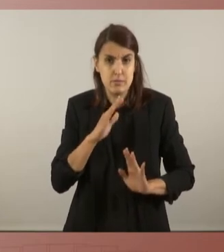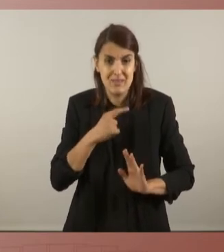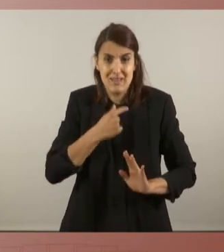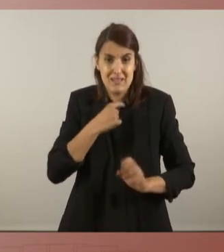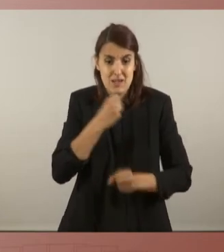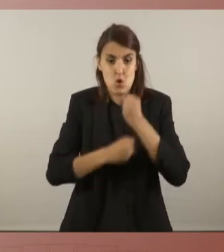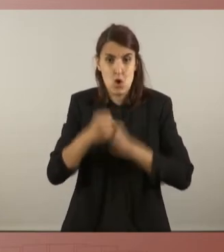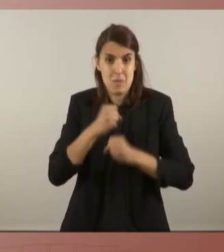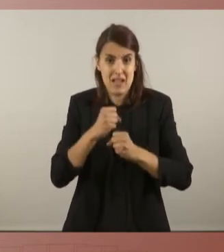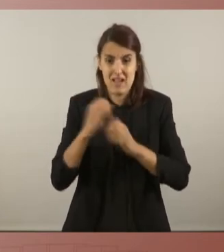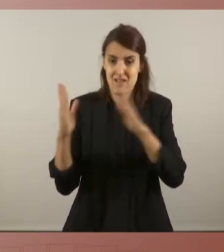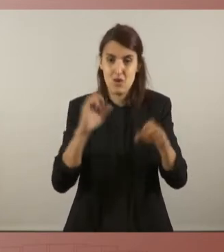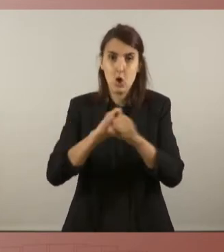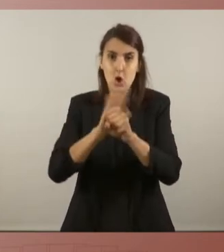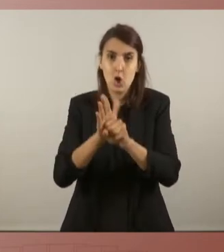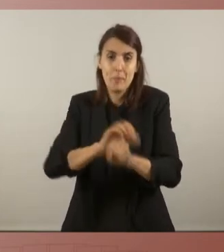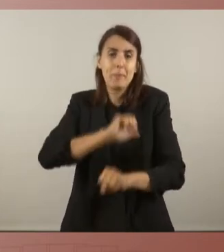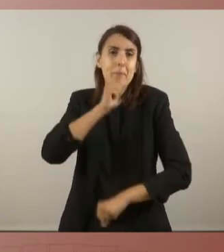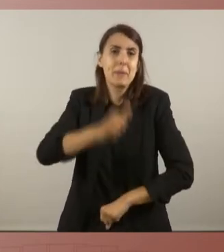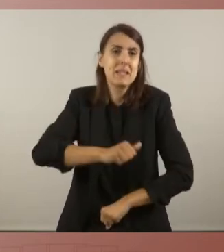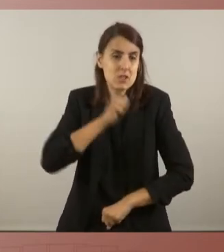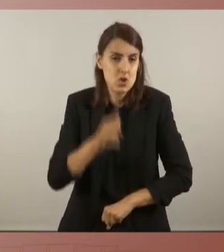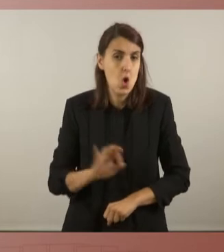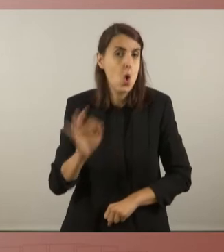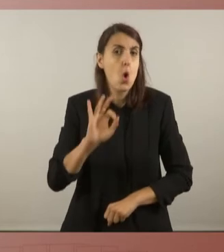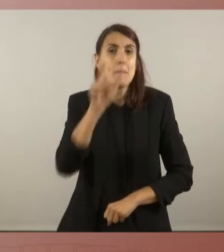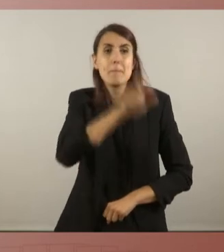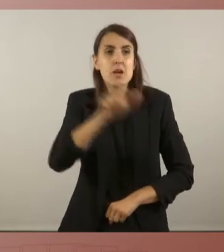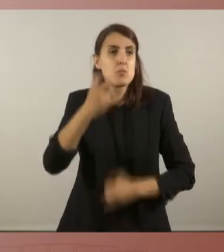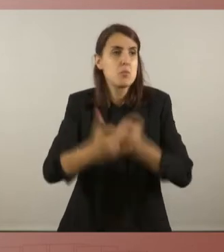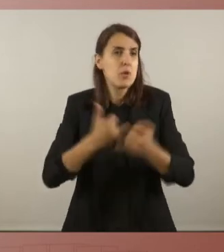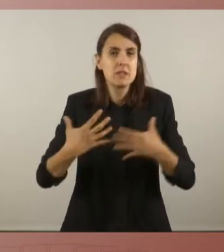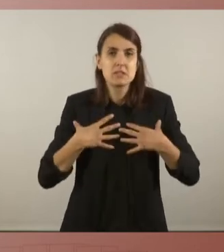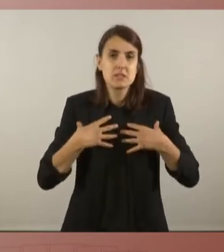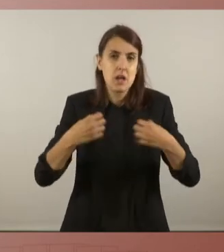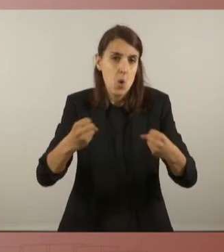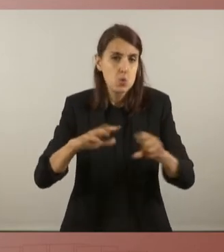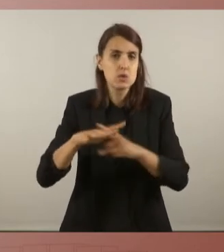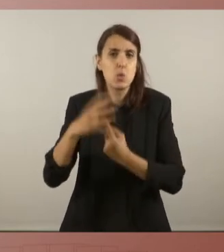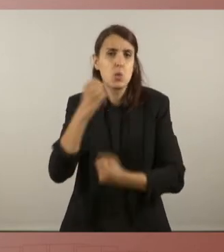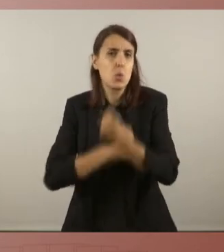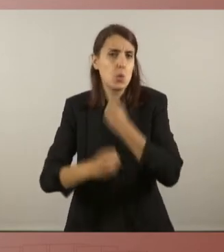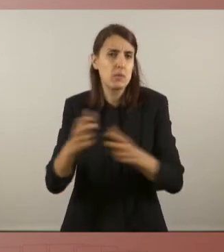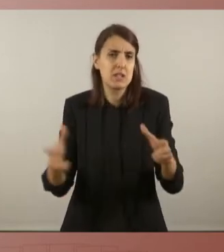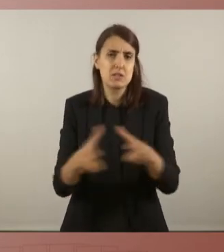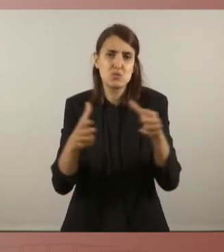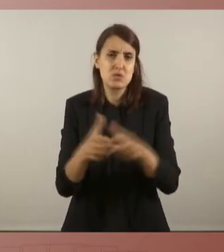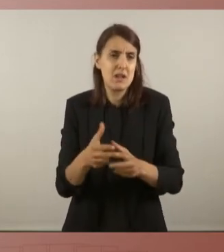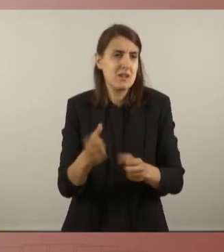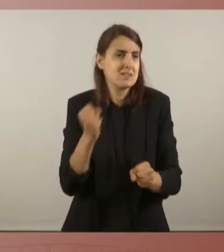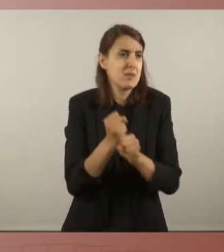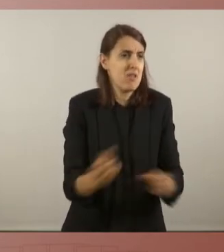Gent que pateix encara problemes en la seva salut, en la seva situació econòmica i social. Gent sense feina,